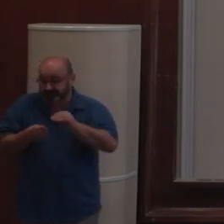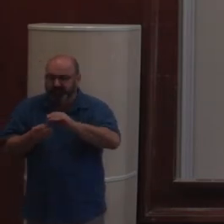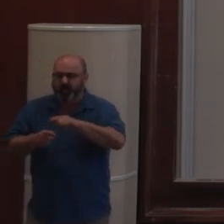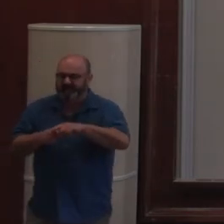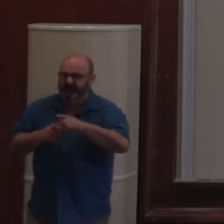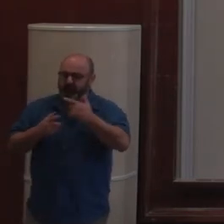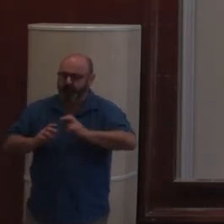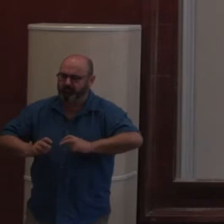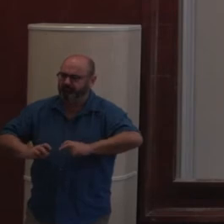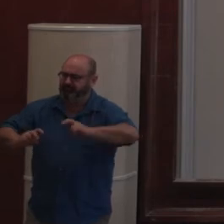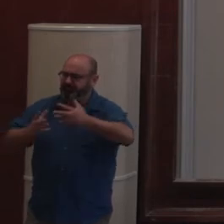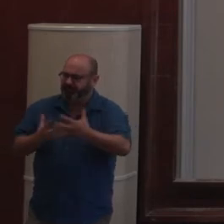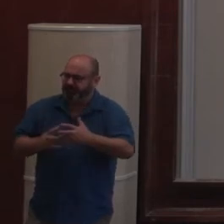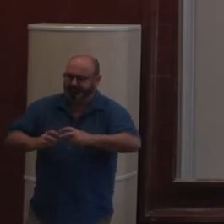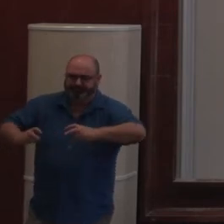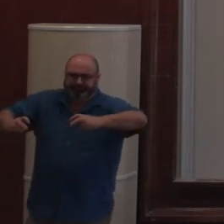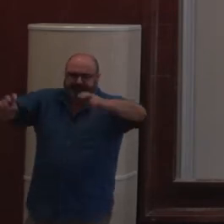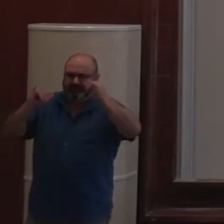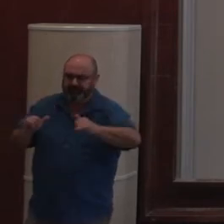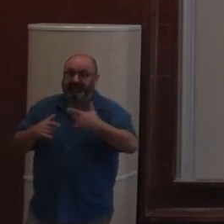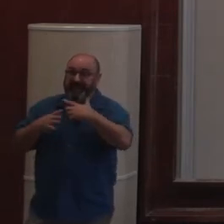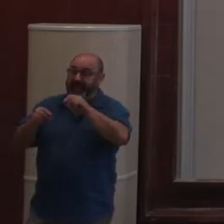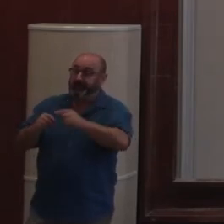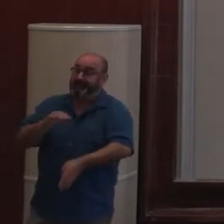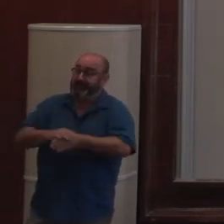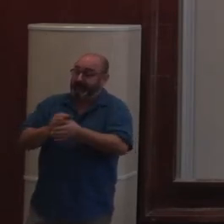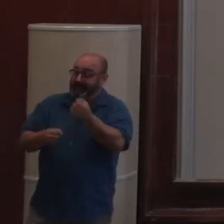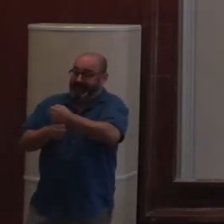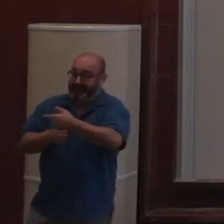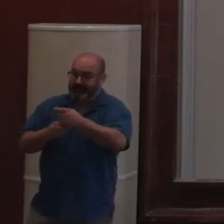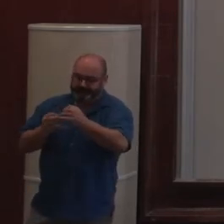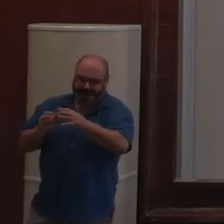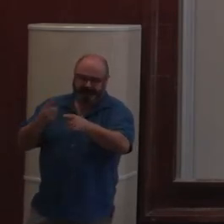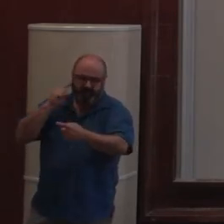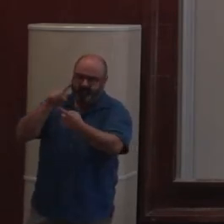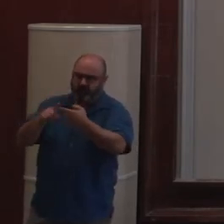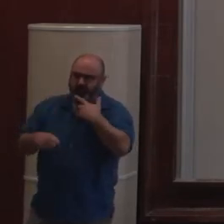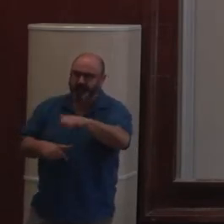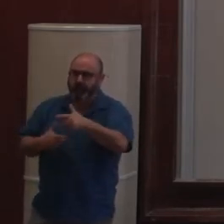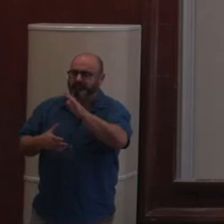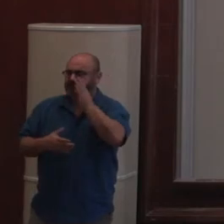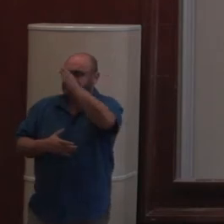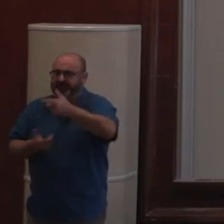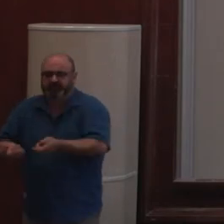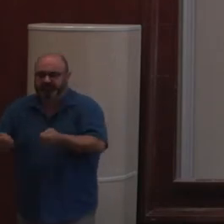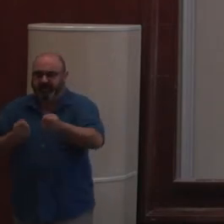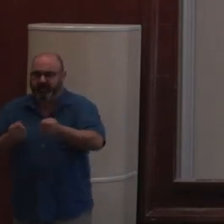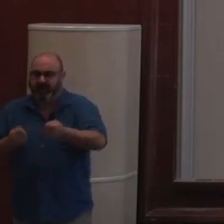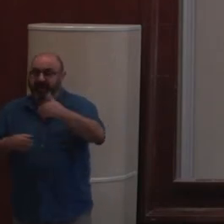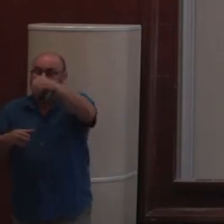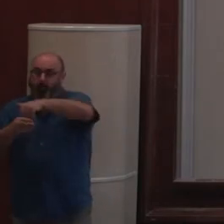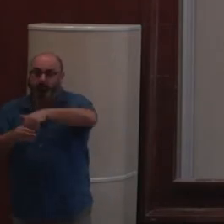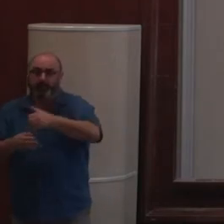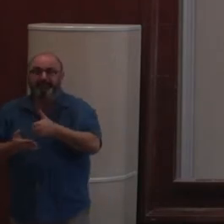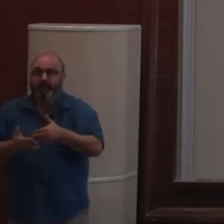en charge extrêmement grosses. Donc, l'équipe qui a lancé ça au départ, leur but, c'est d'arriver à gérer des milliards de contenus.